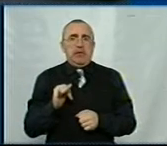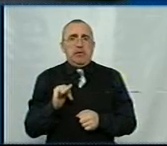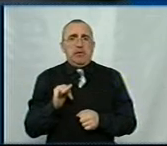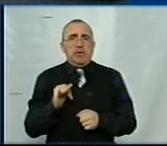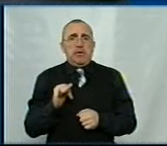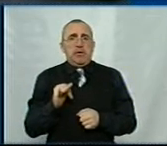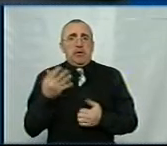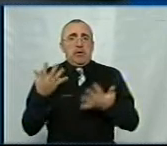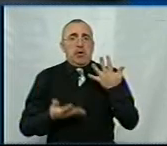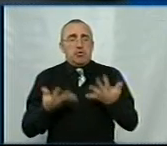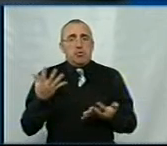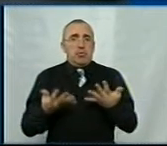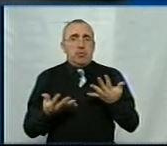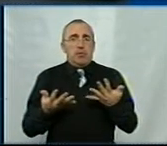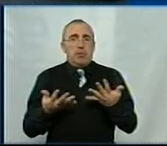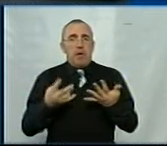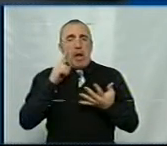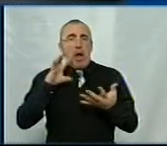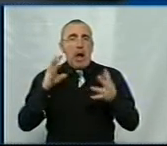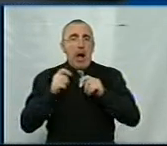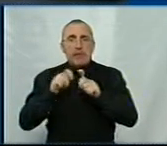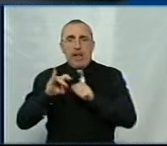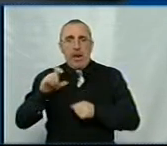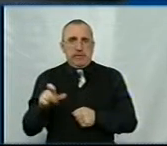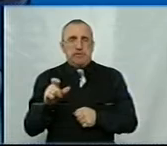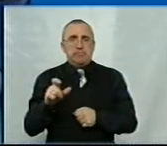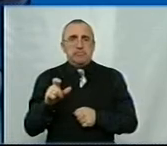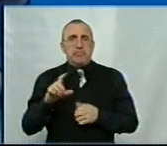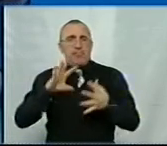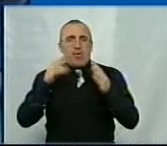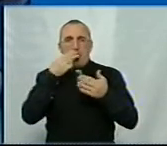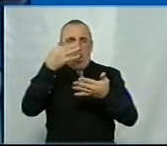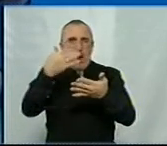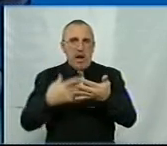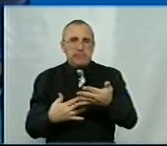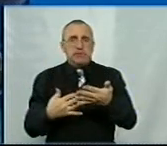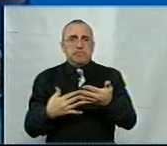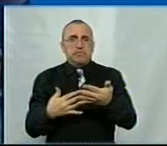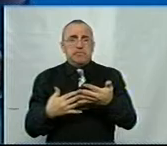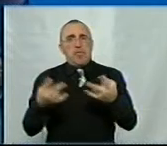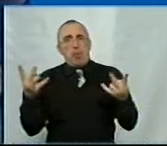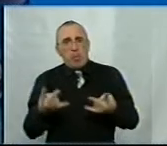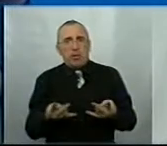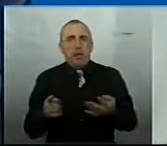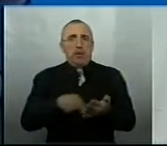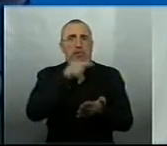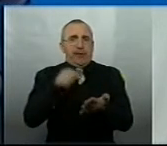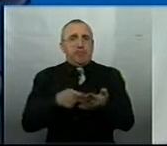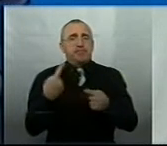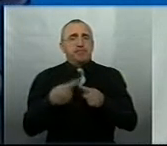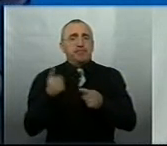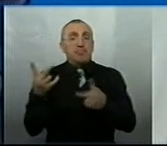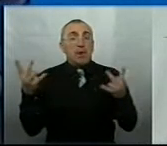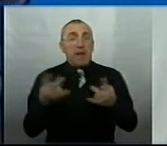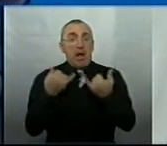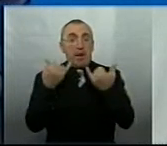Якщо аналізувати його всі показники і потреби міста, то для